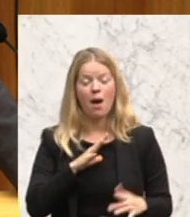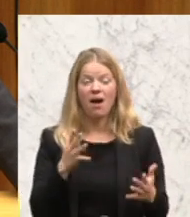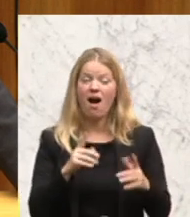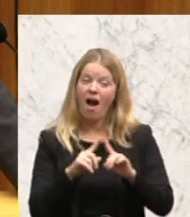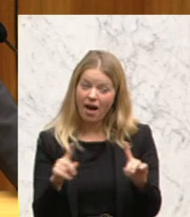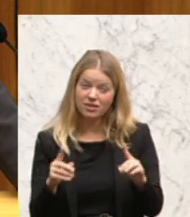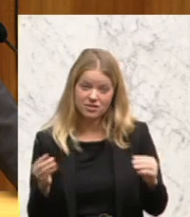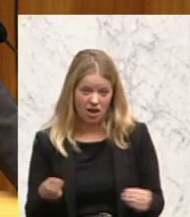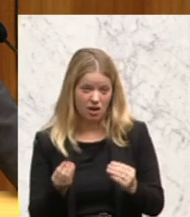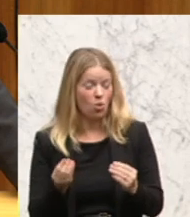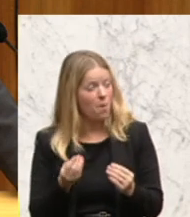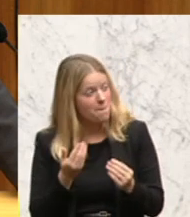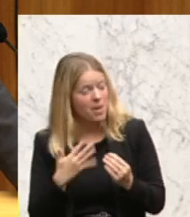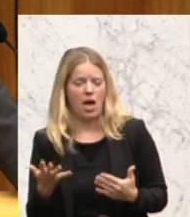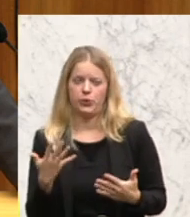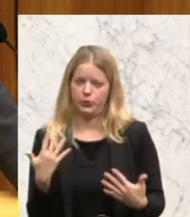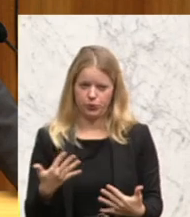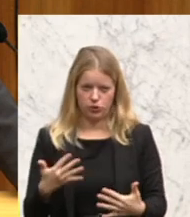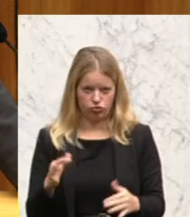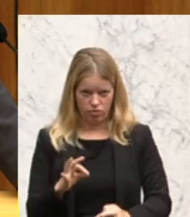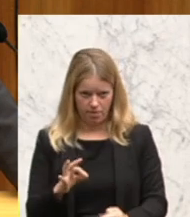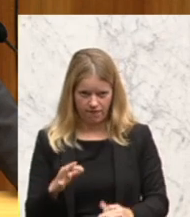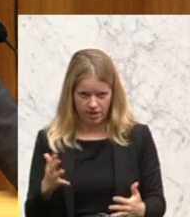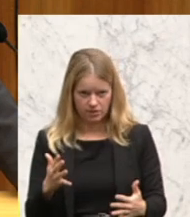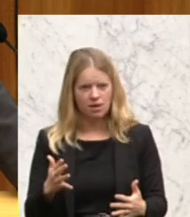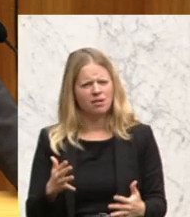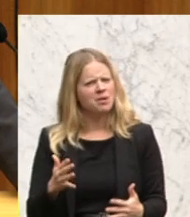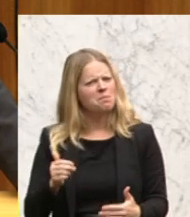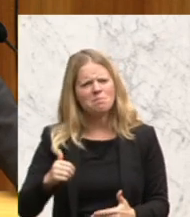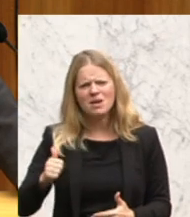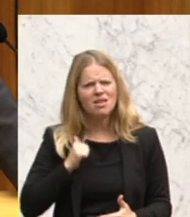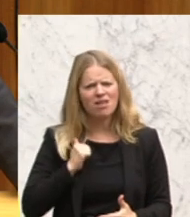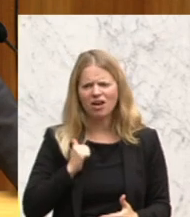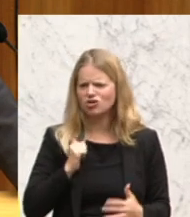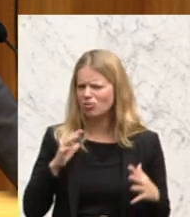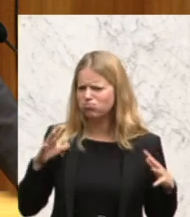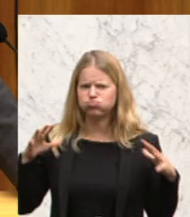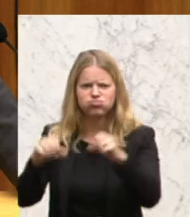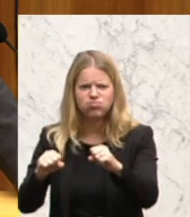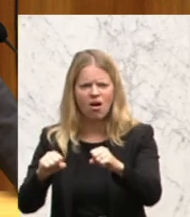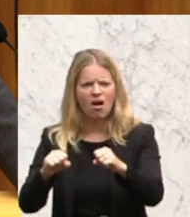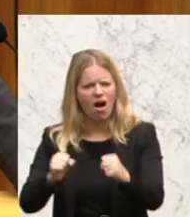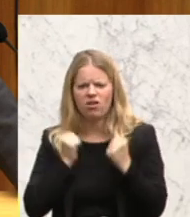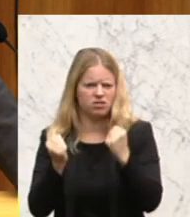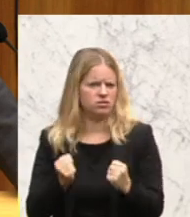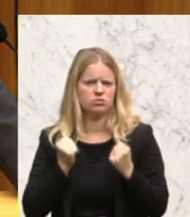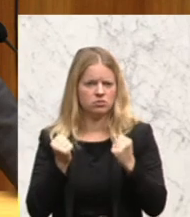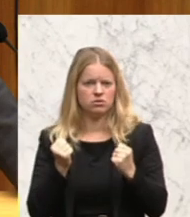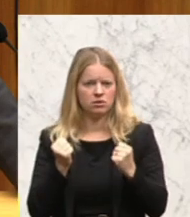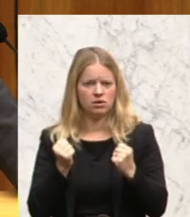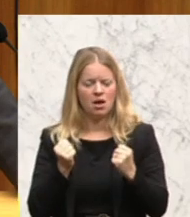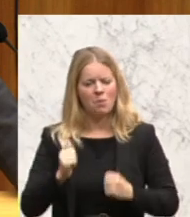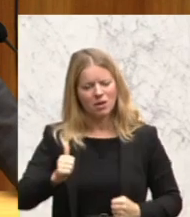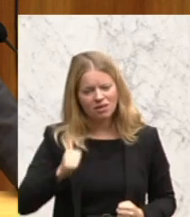Und das ist eine blanke militärische Aggression. Das ist ein Überfall, ein militärischer Überfall